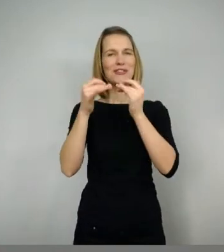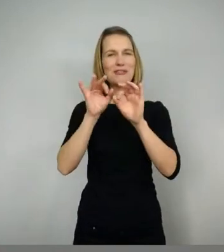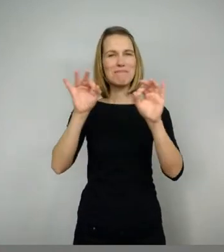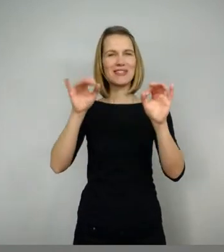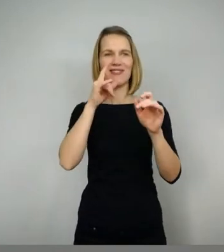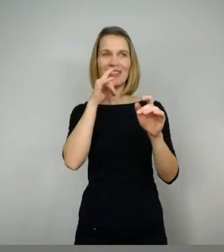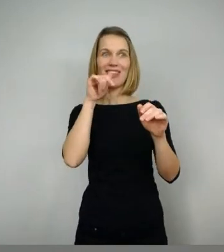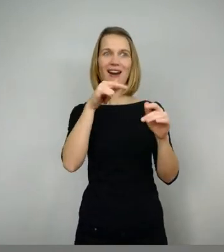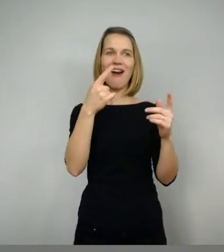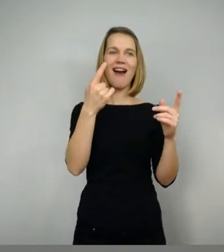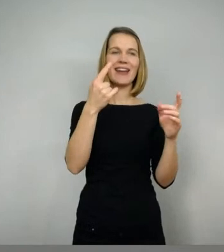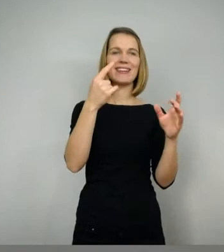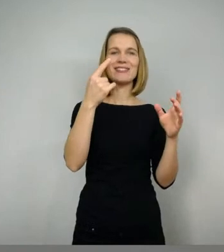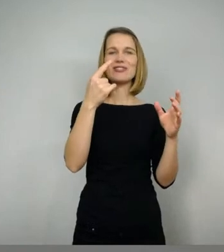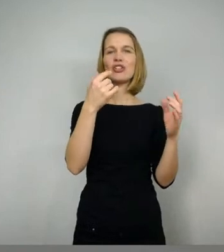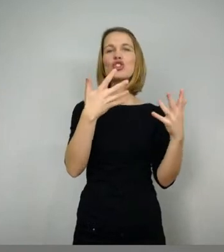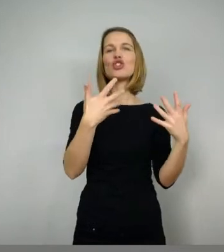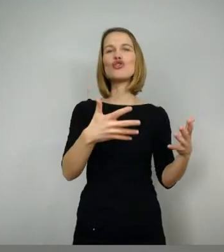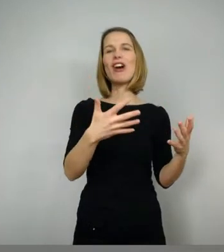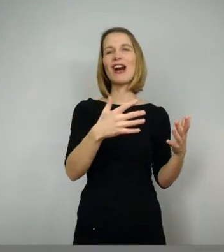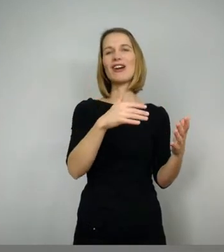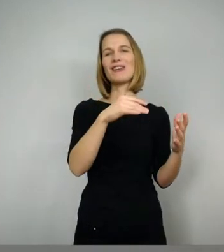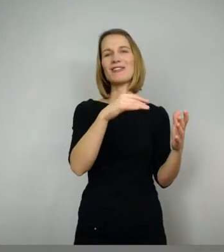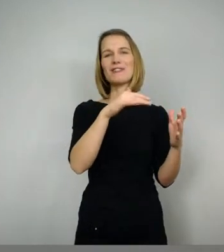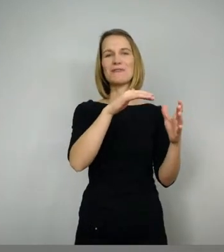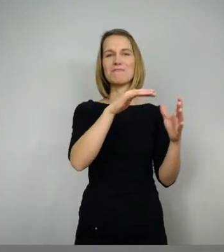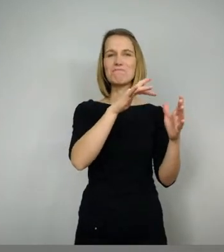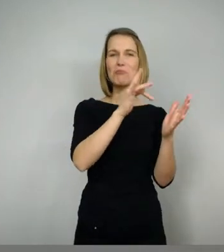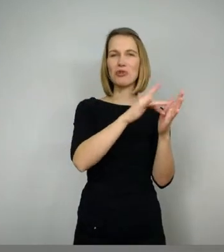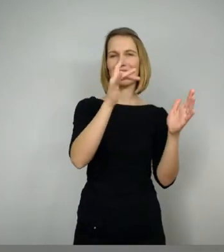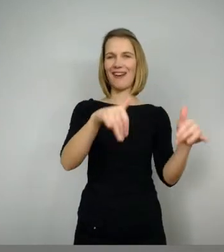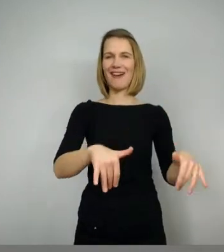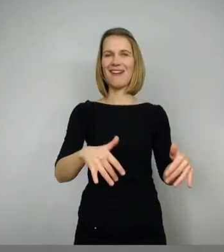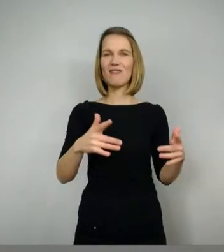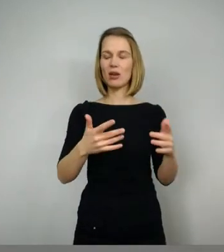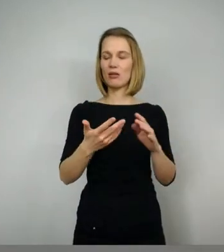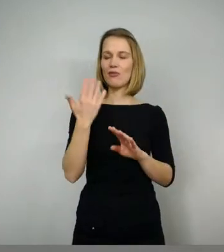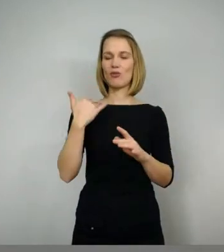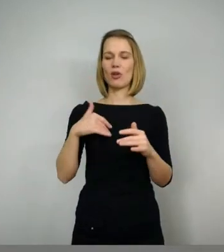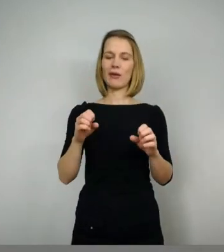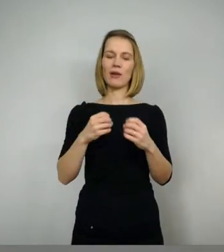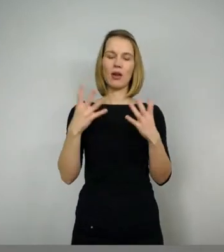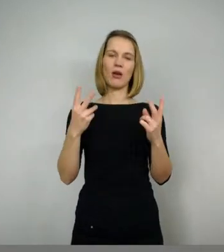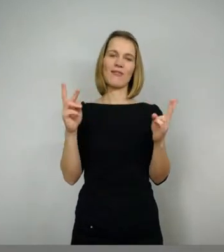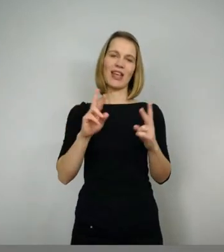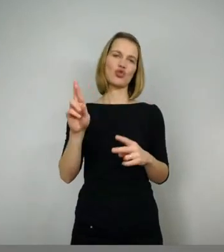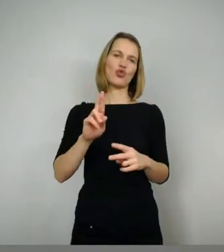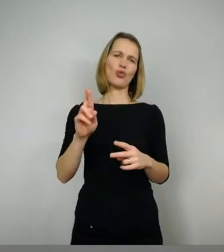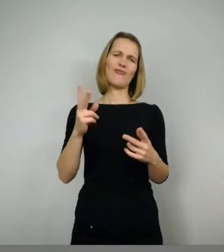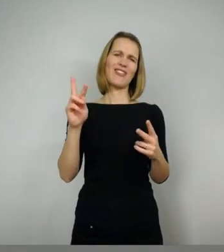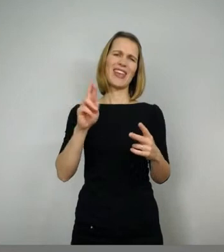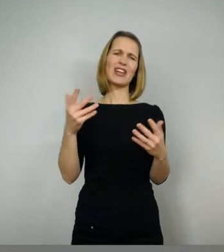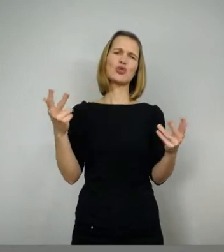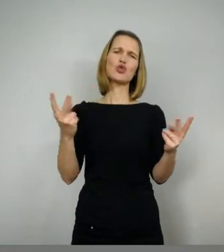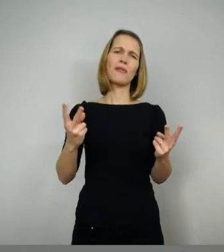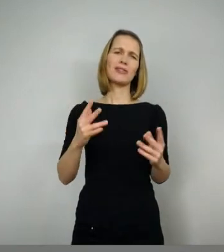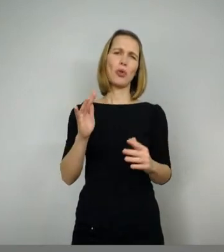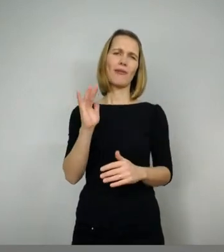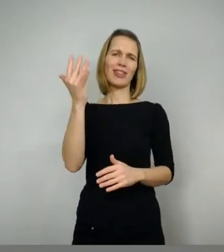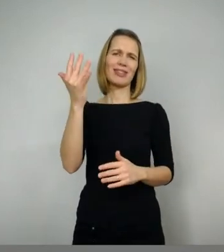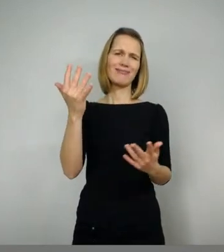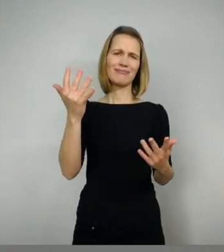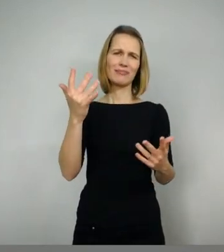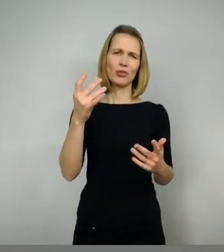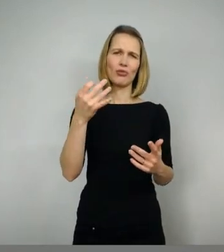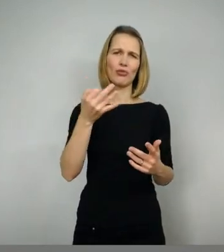keine Spannung zu erzählen. Also wenn von vornherein immer klar ist, ja, der gewinnt, dann wird es irgendwie langweilig für uns. Also es muss